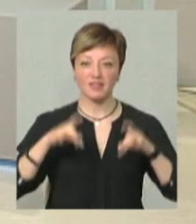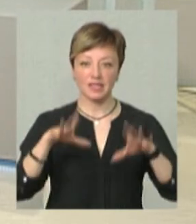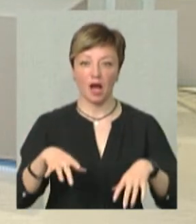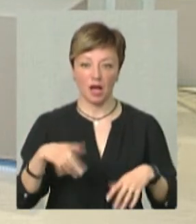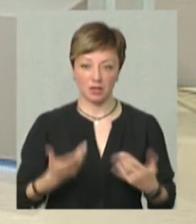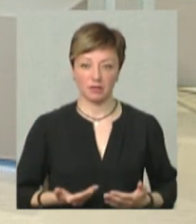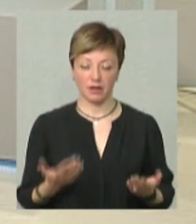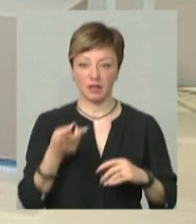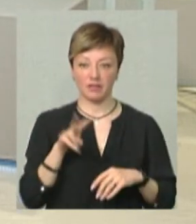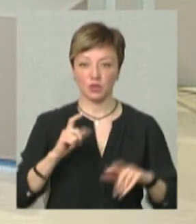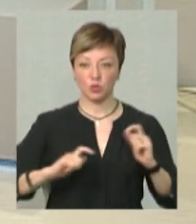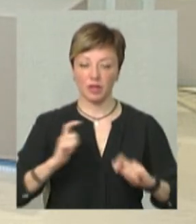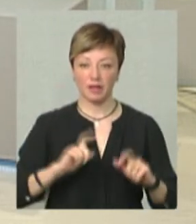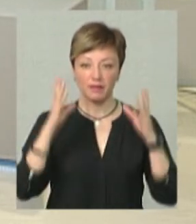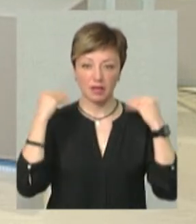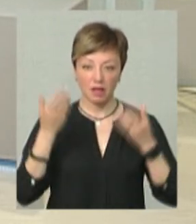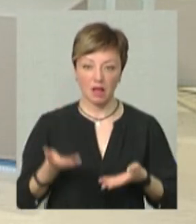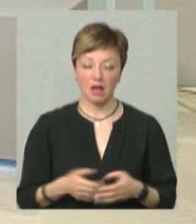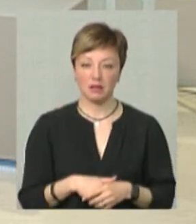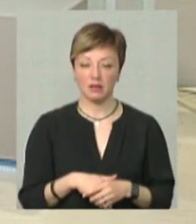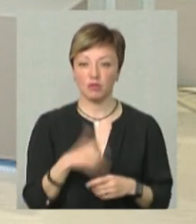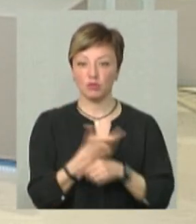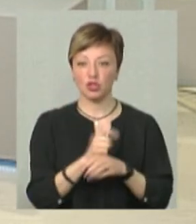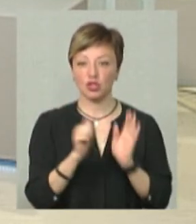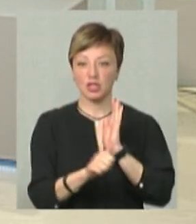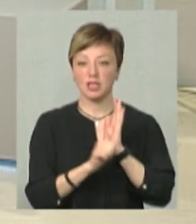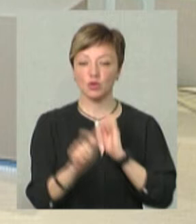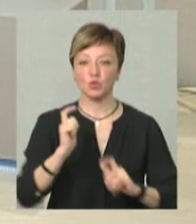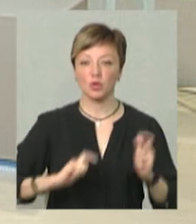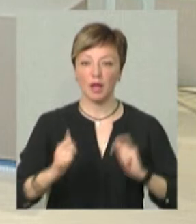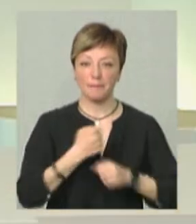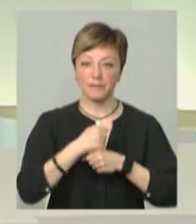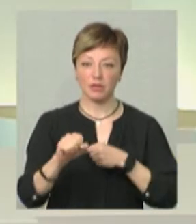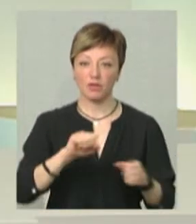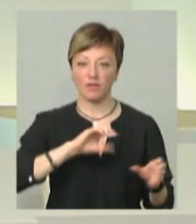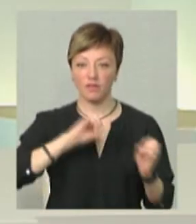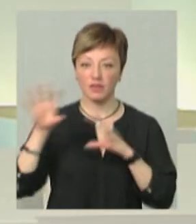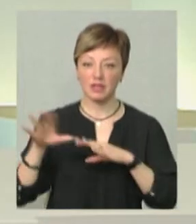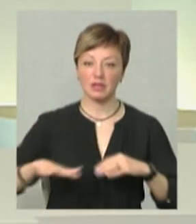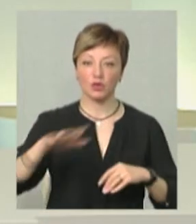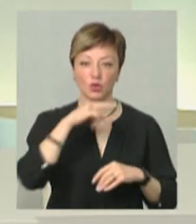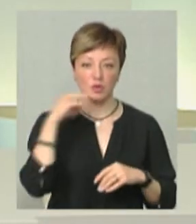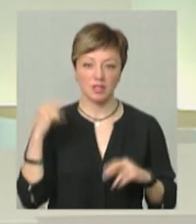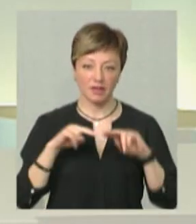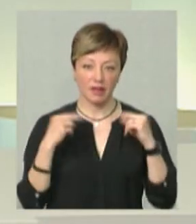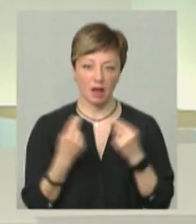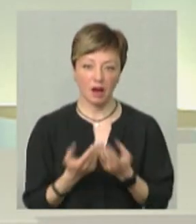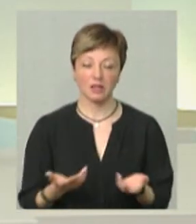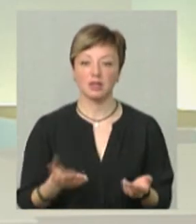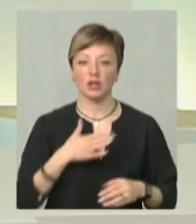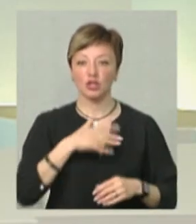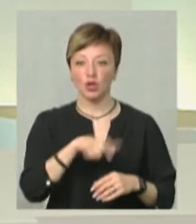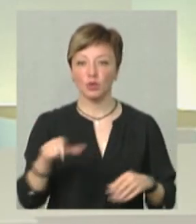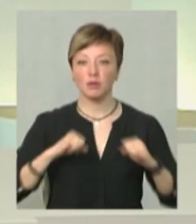Австралії, дві студентки в Нідерландах. Більше 60 студентів примусово вивезені на територію Російської Федерації.